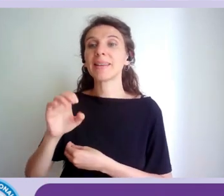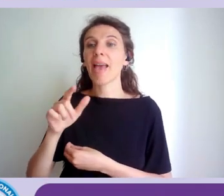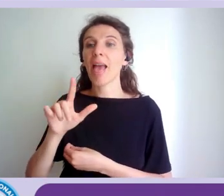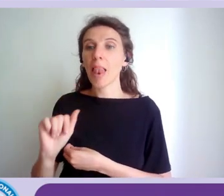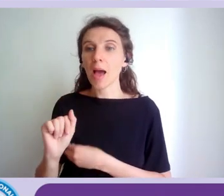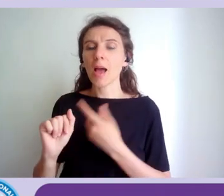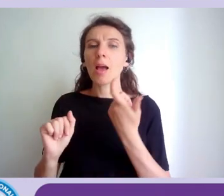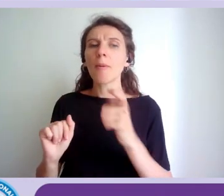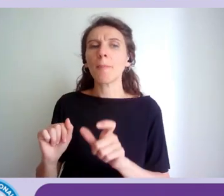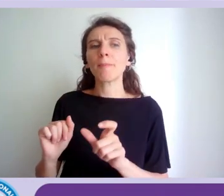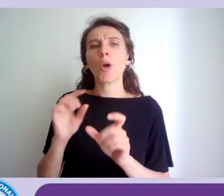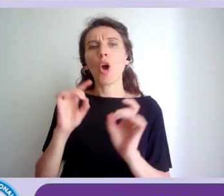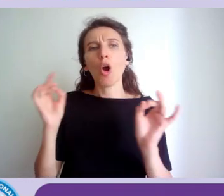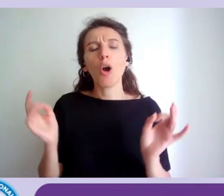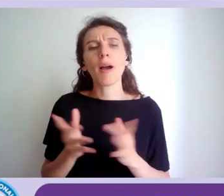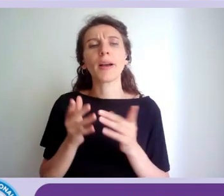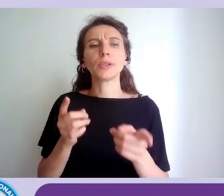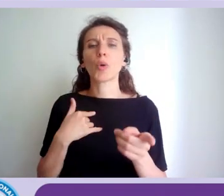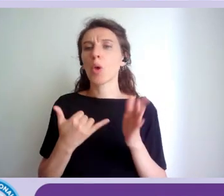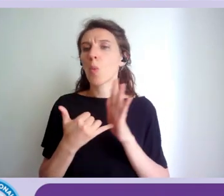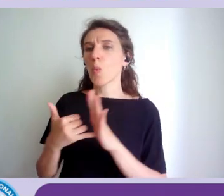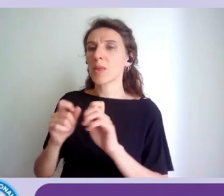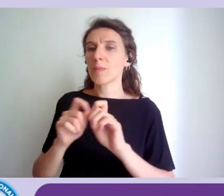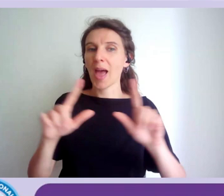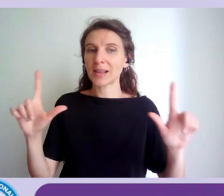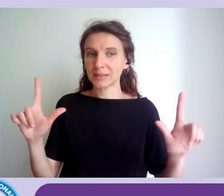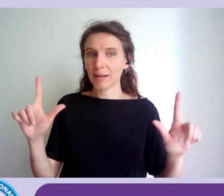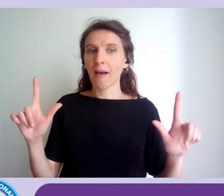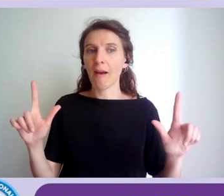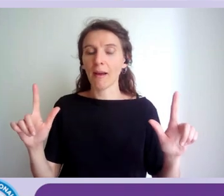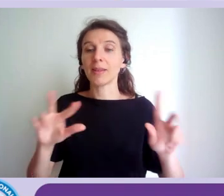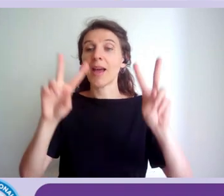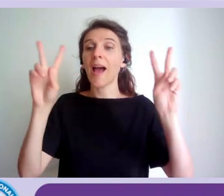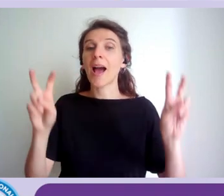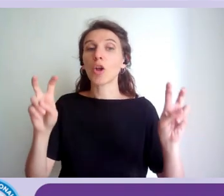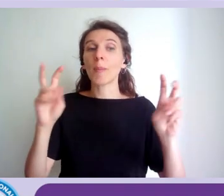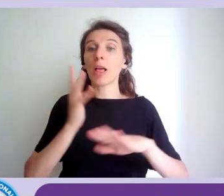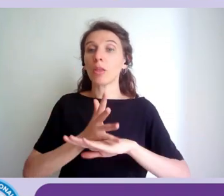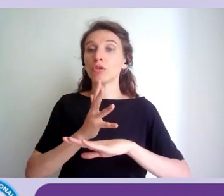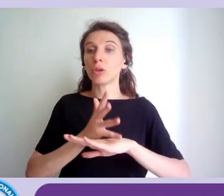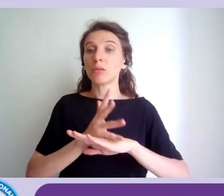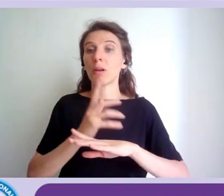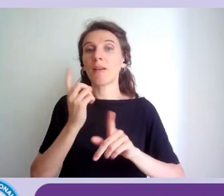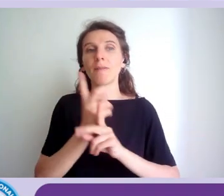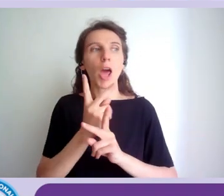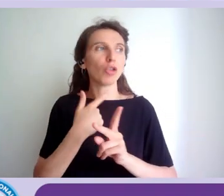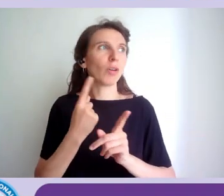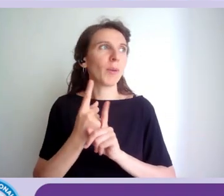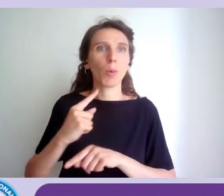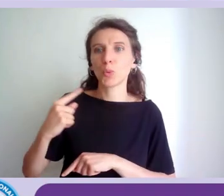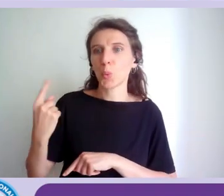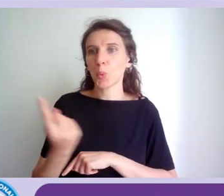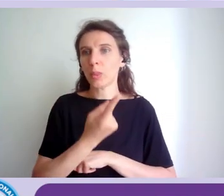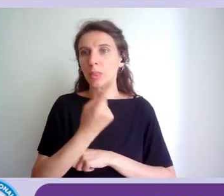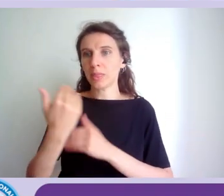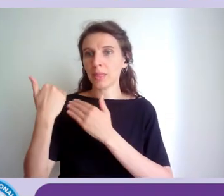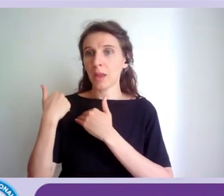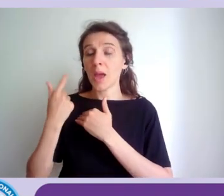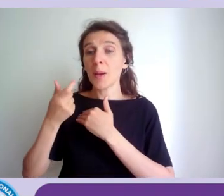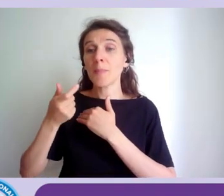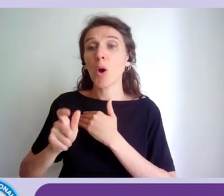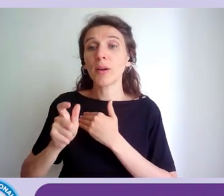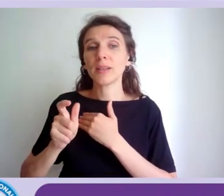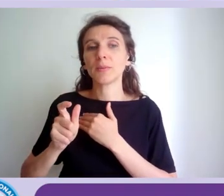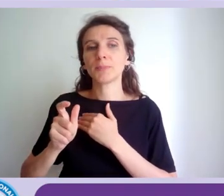per dirvi con questa ultima slide che il tema di accessibilità tutti dobbiamo occuparcene perché non vi ho